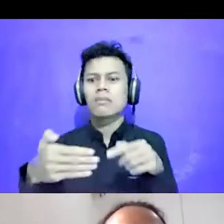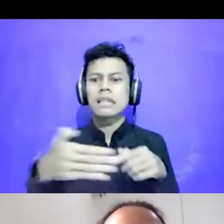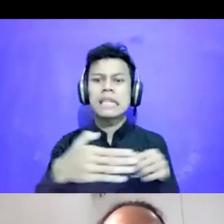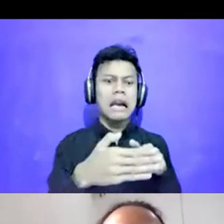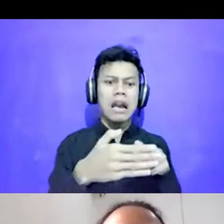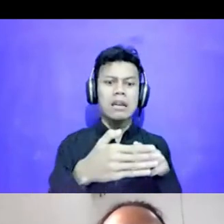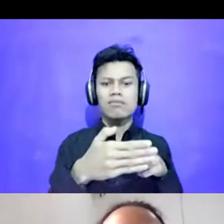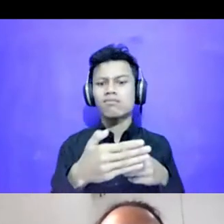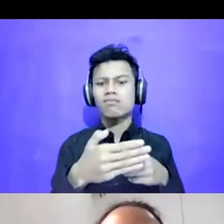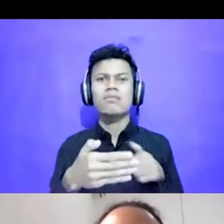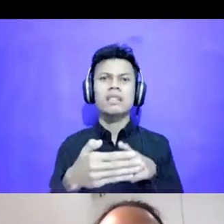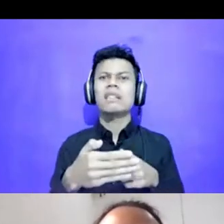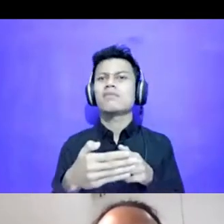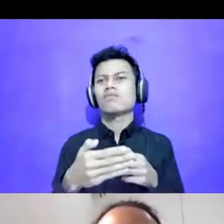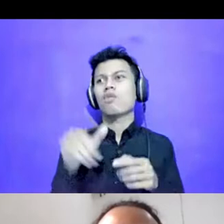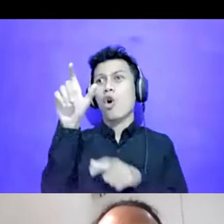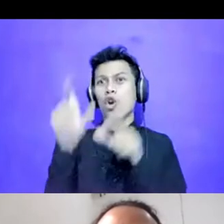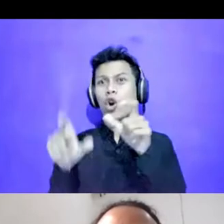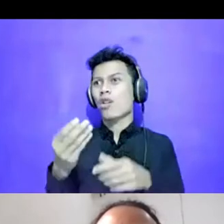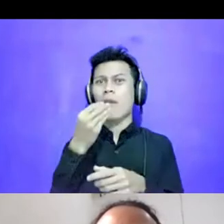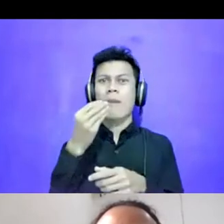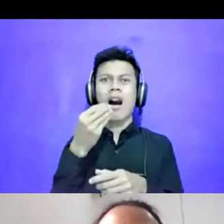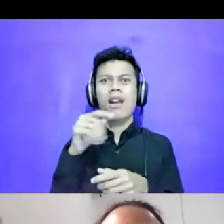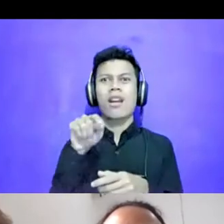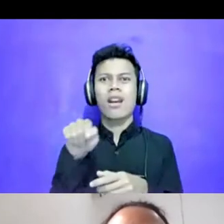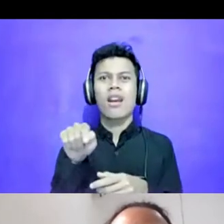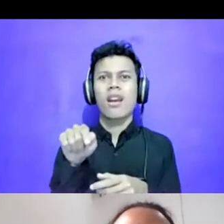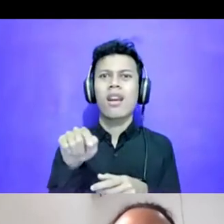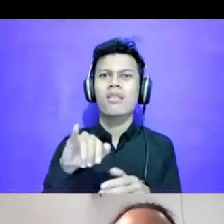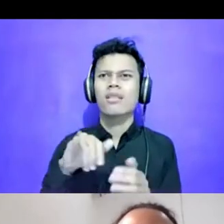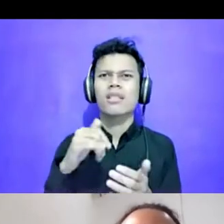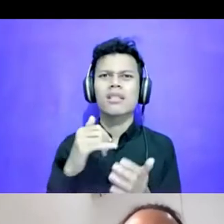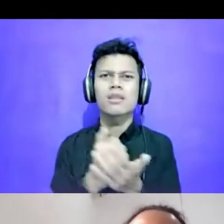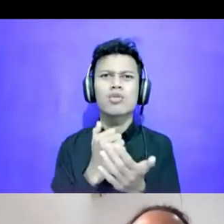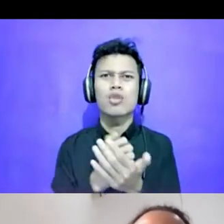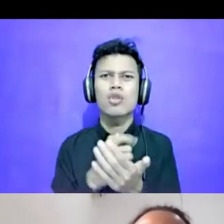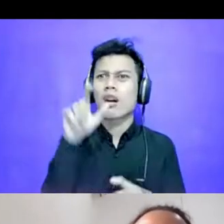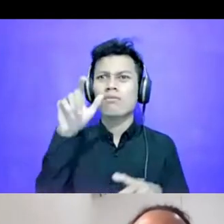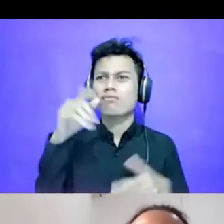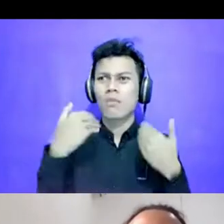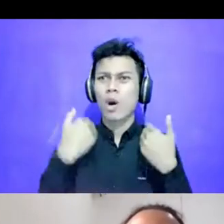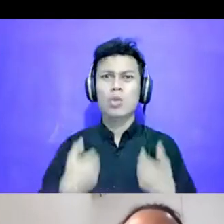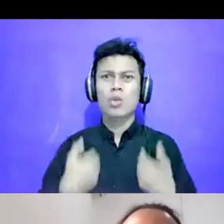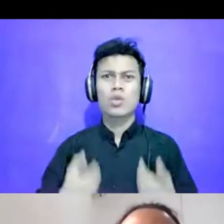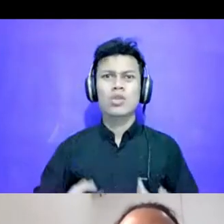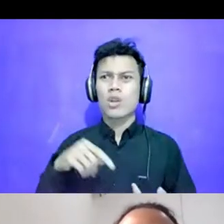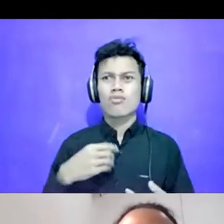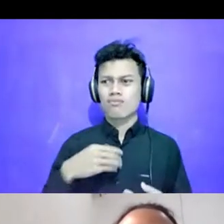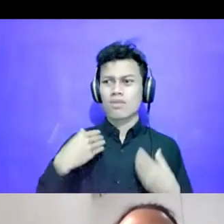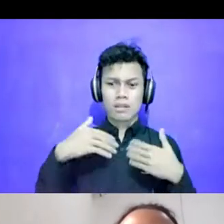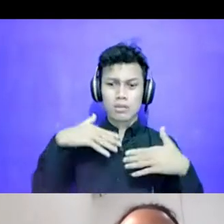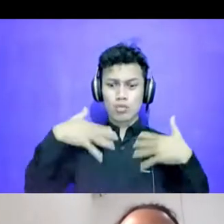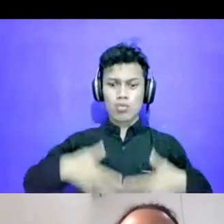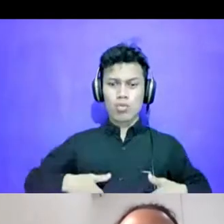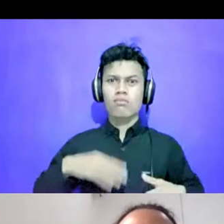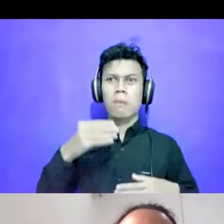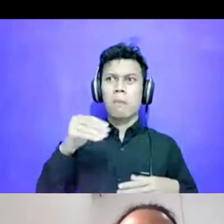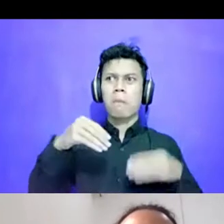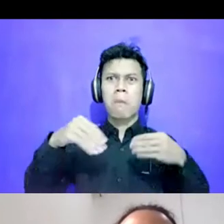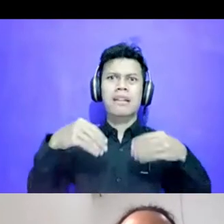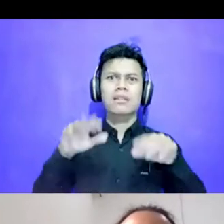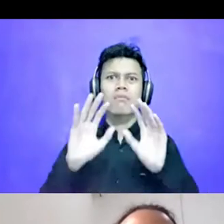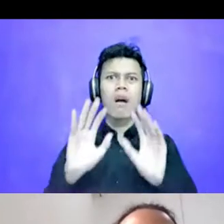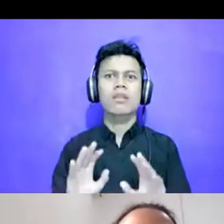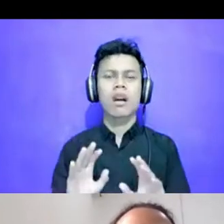Itu Di Dalam Tubuh Kita Ada Banyak Mikroplastik Karena Kita Mengkonsumsi Ikan Nah